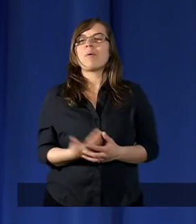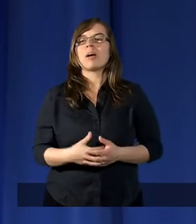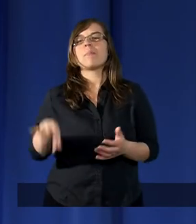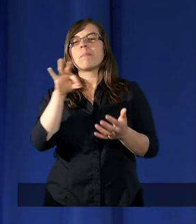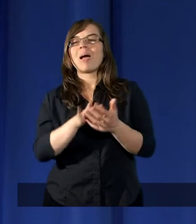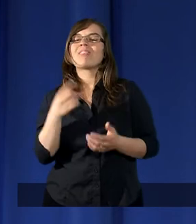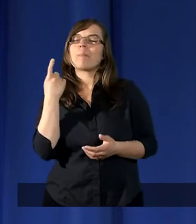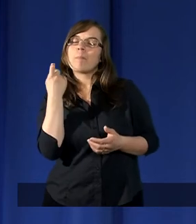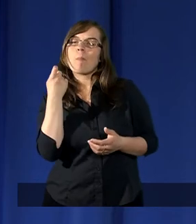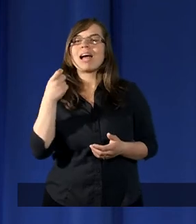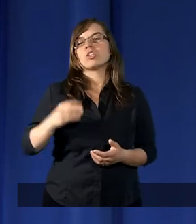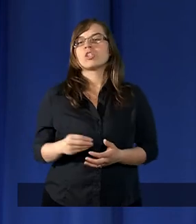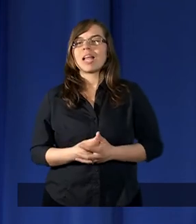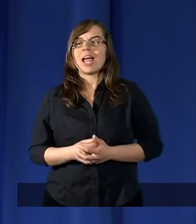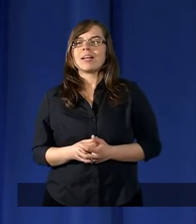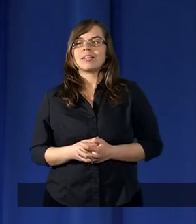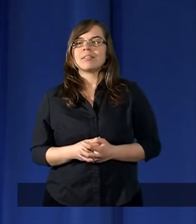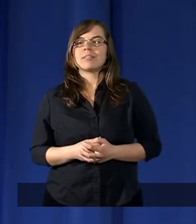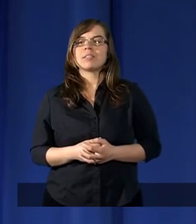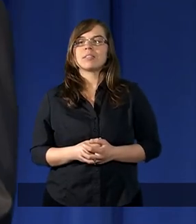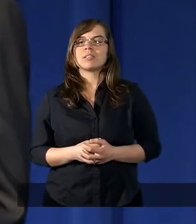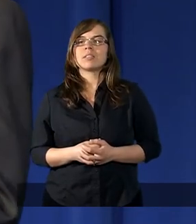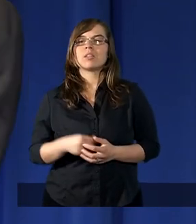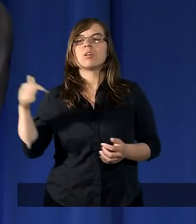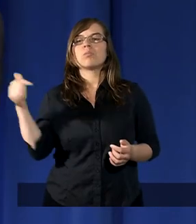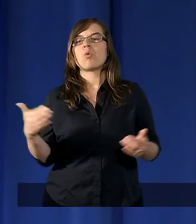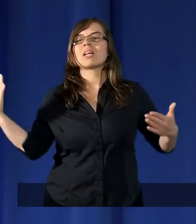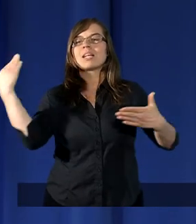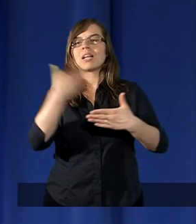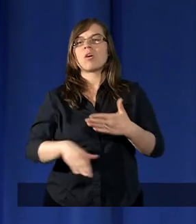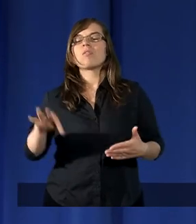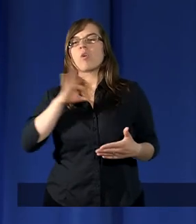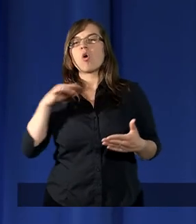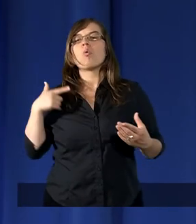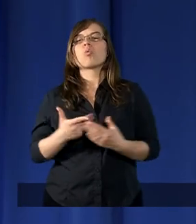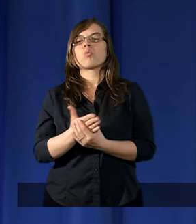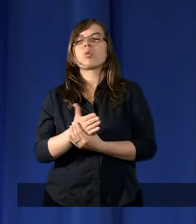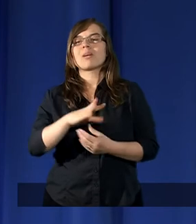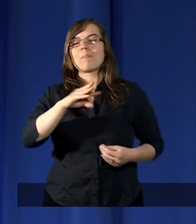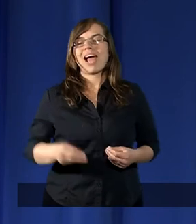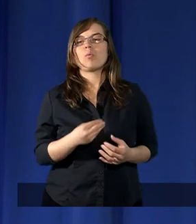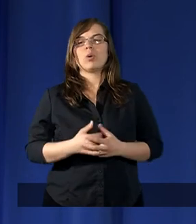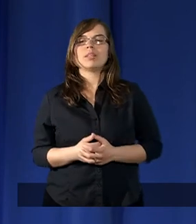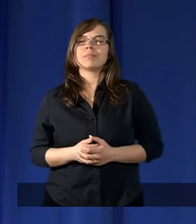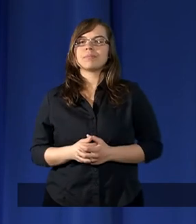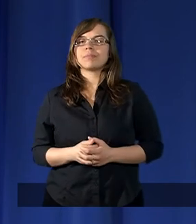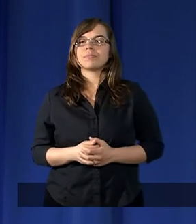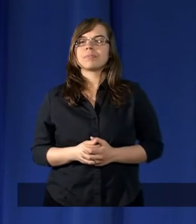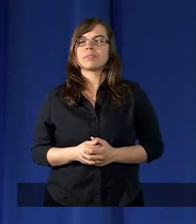W pewnym momencie musiałem zakończyć tą służbę i